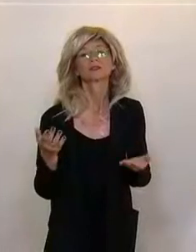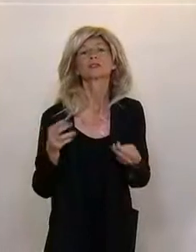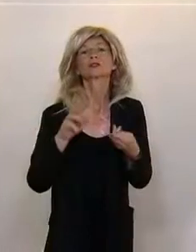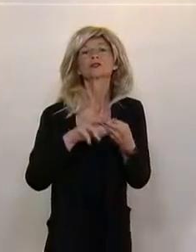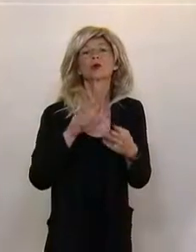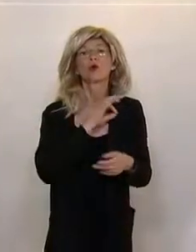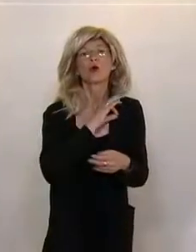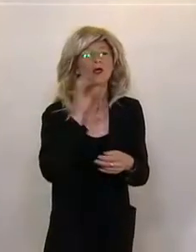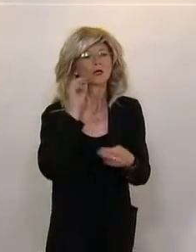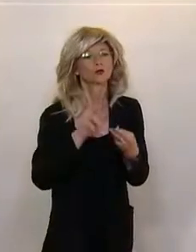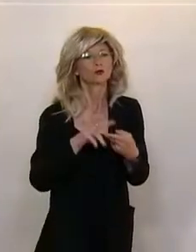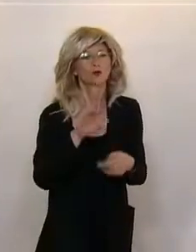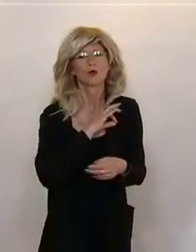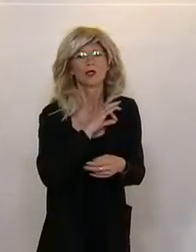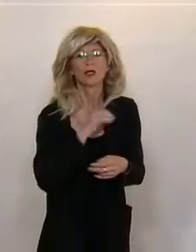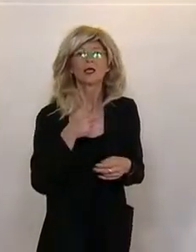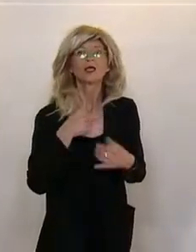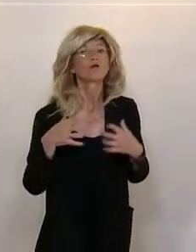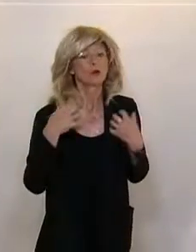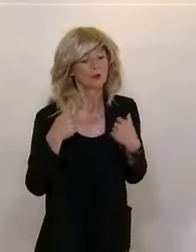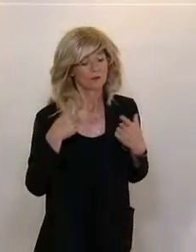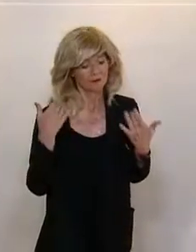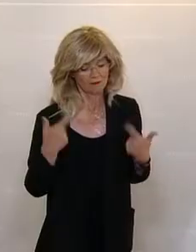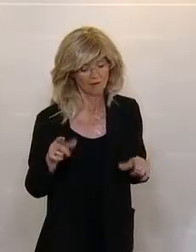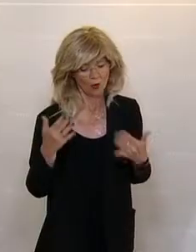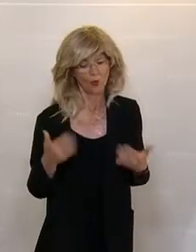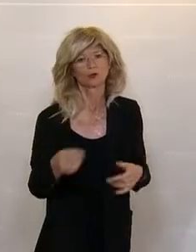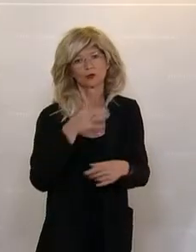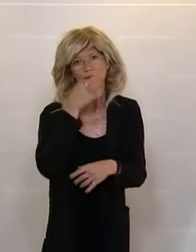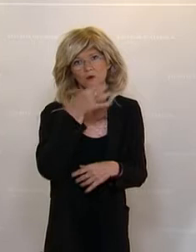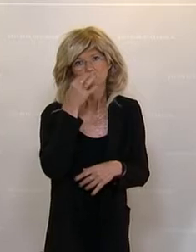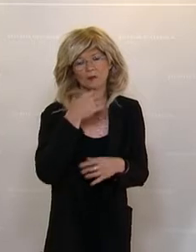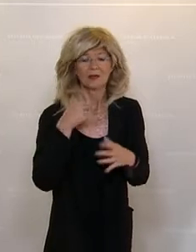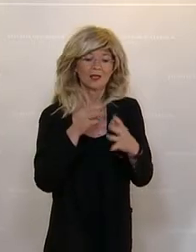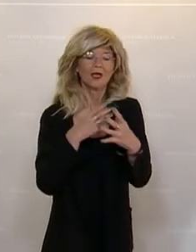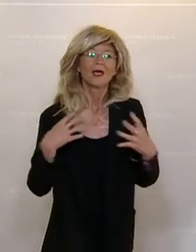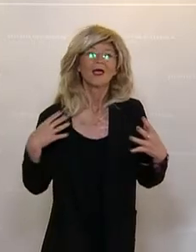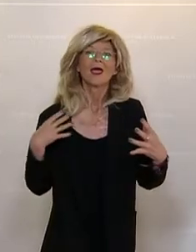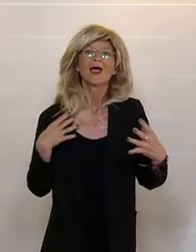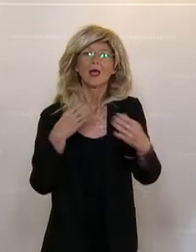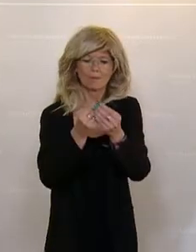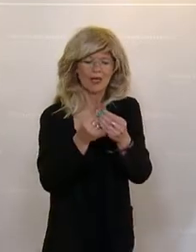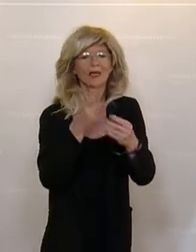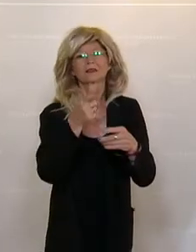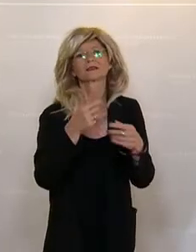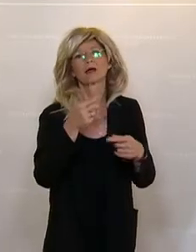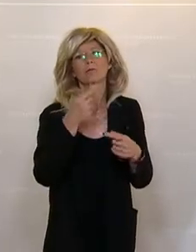Eva-Maria Himmelbauer von der ÖVP setzt fort. ...beispiel dafür, dass Miteinanderreden uns auch weiterbringt.